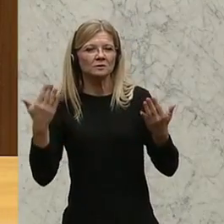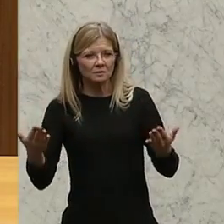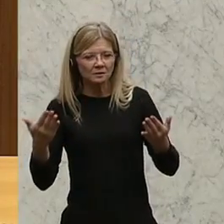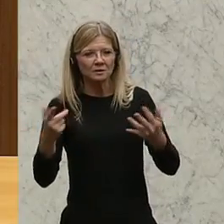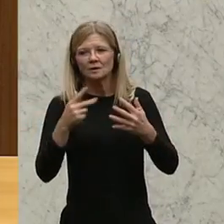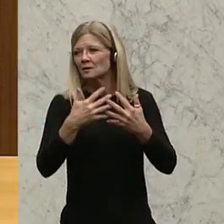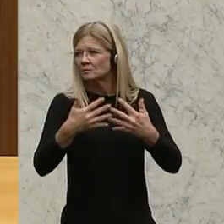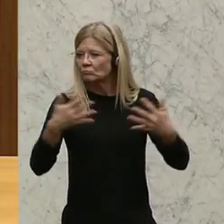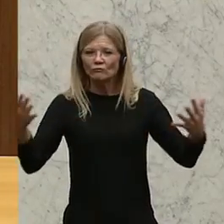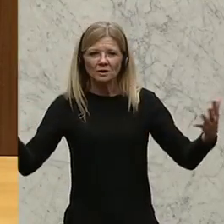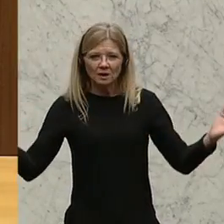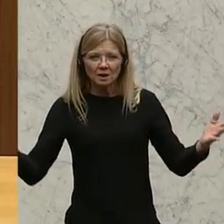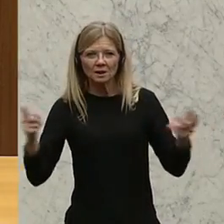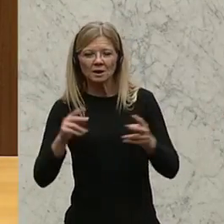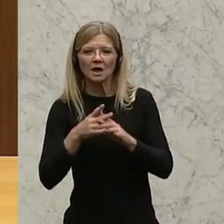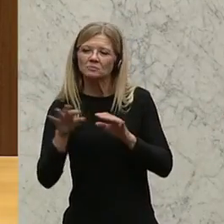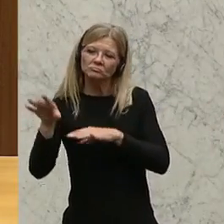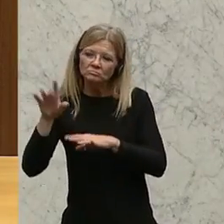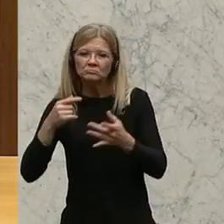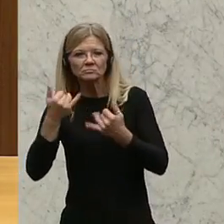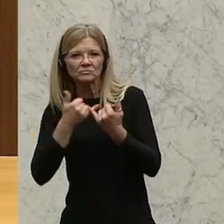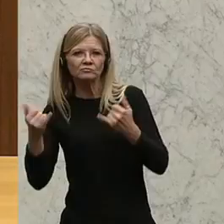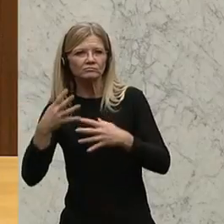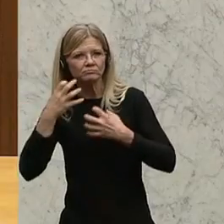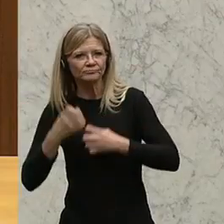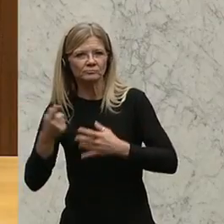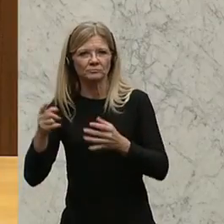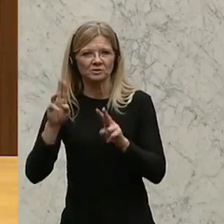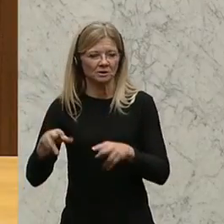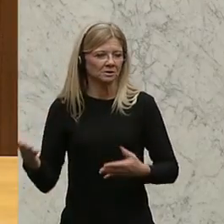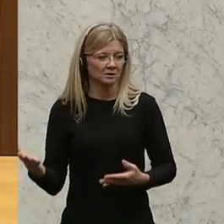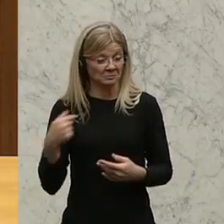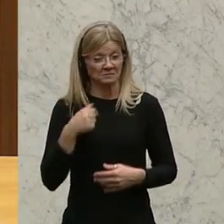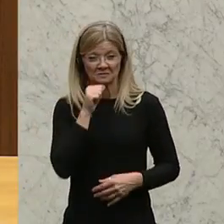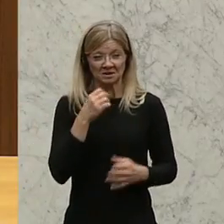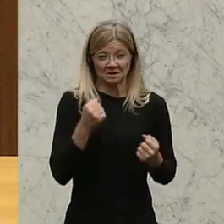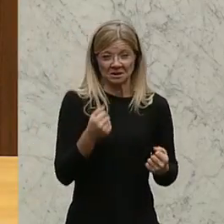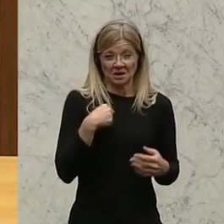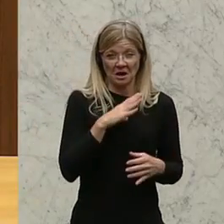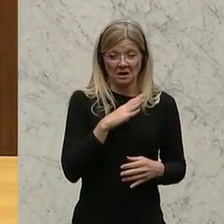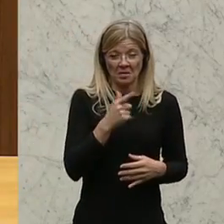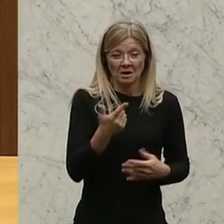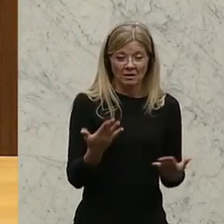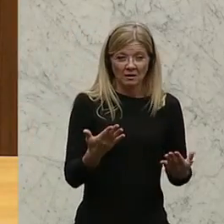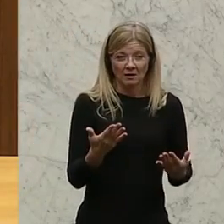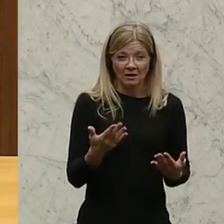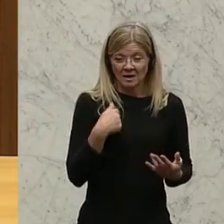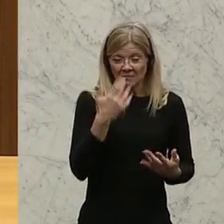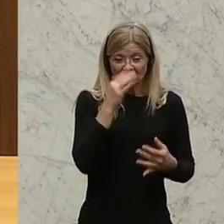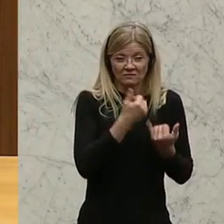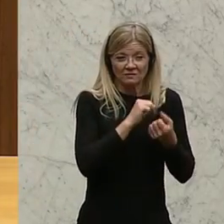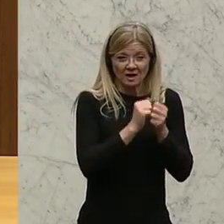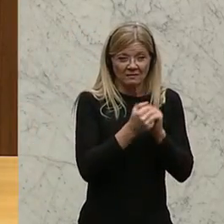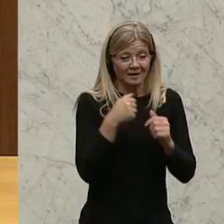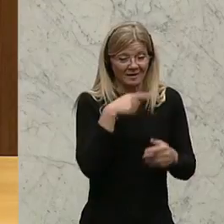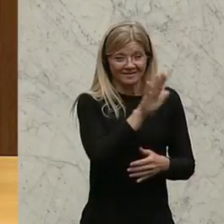es wird dann noch deutlicher. Und dann sind zwei Dinge drin, die es, glaube ich, auf den Punkt bringen. Und vielleicht hat es sich verändert. Ich weiß es ja nicht, aber das ist die Position, von der ich immer ausgehe.